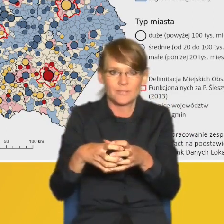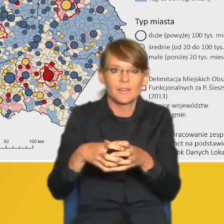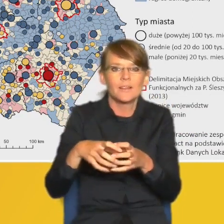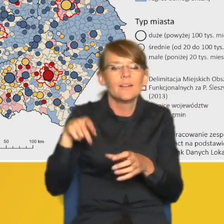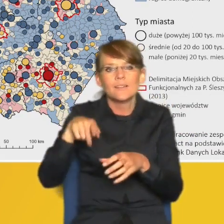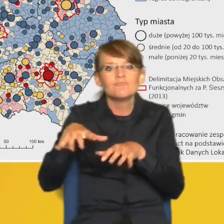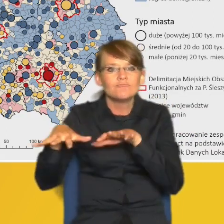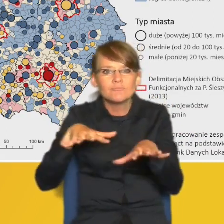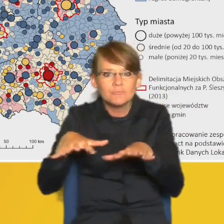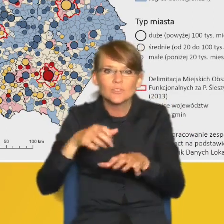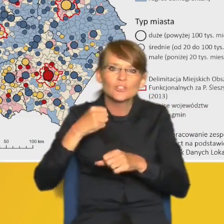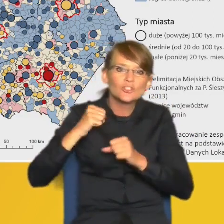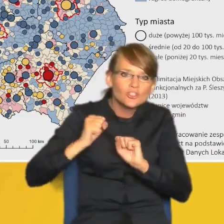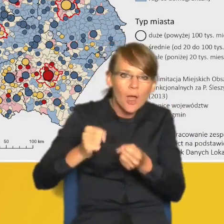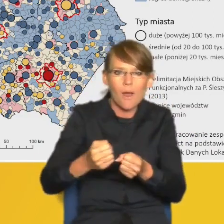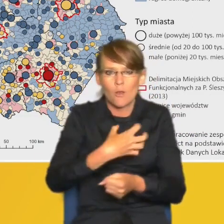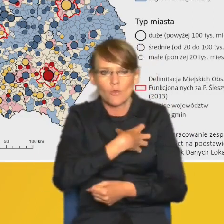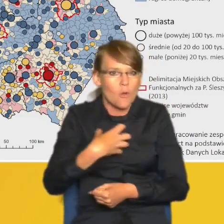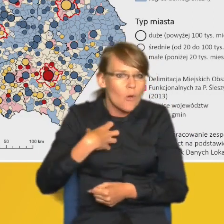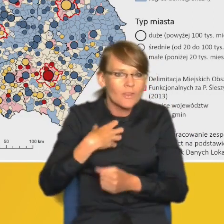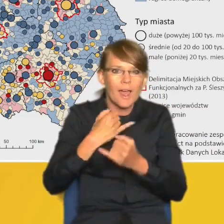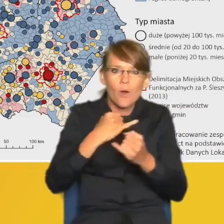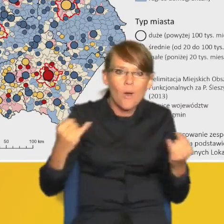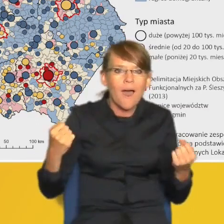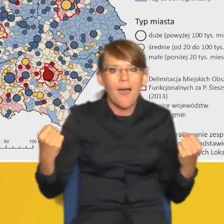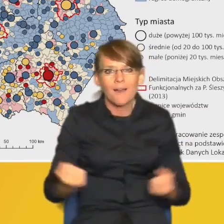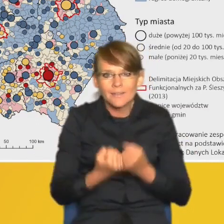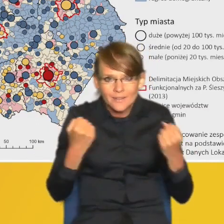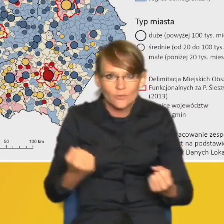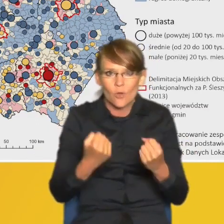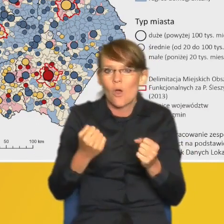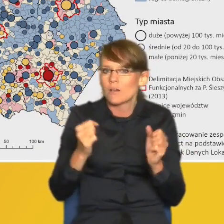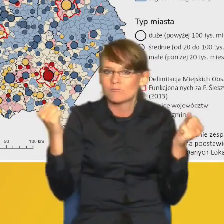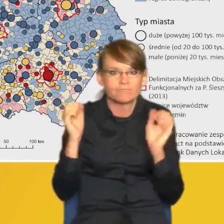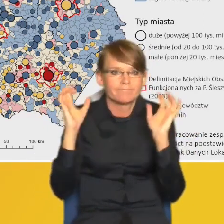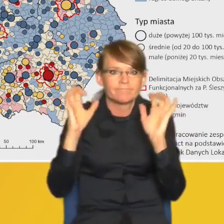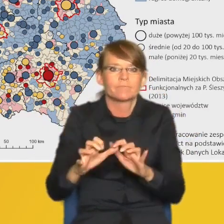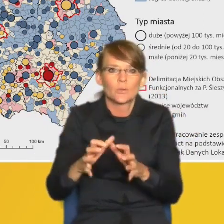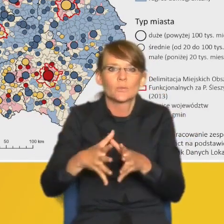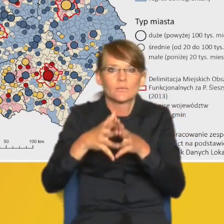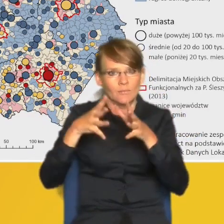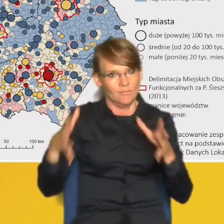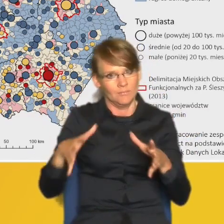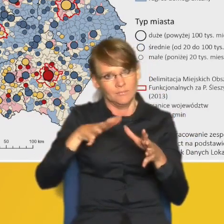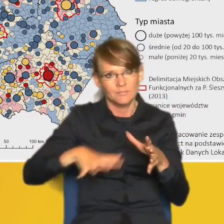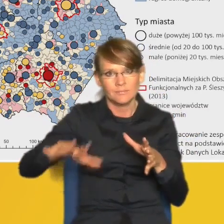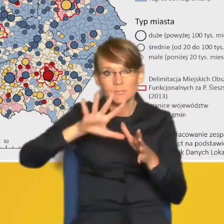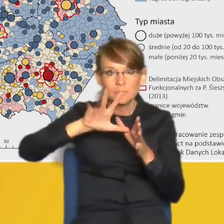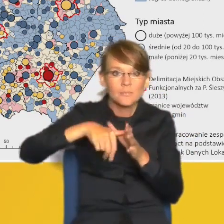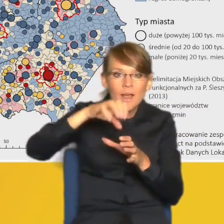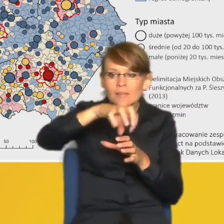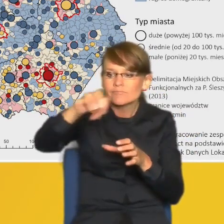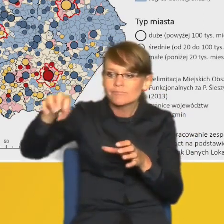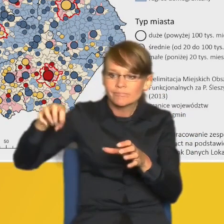działalności gospodarczych, różnego rodzaju aktywności i funkcji w obszarach metropolitalnych największych miast,